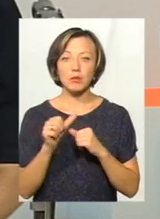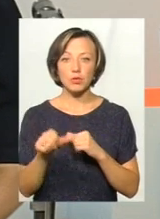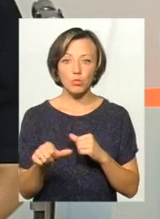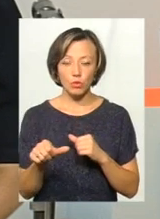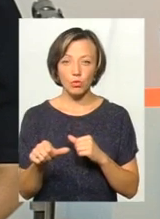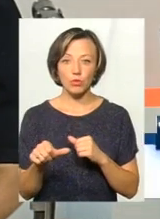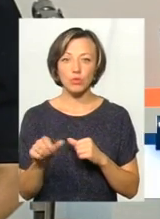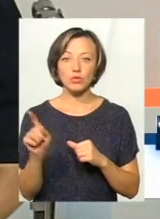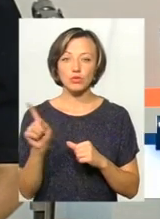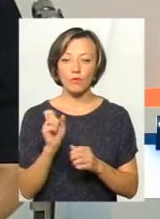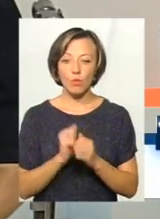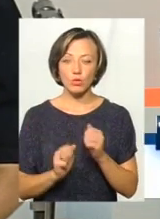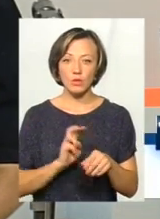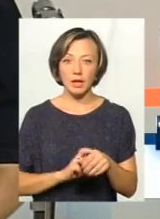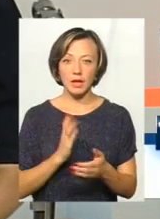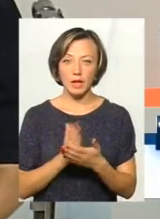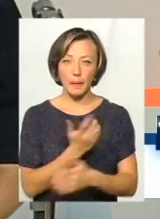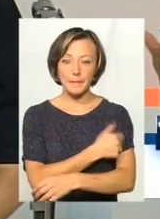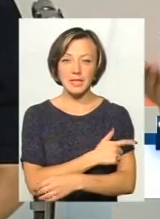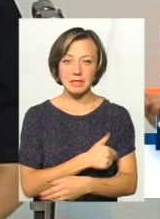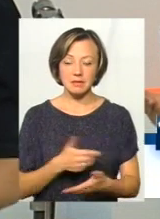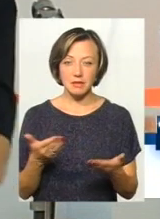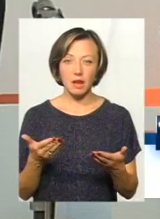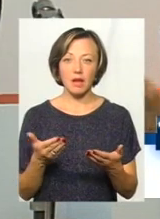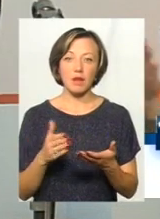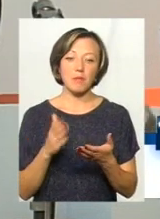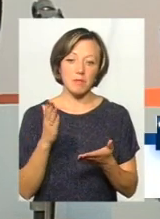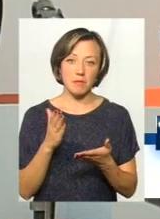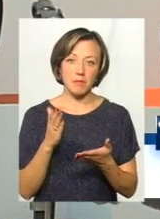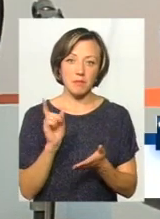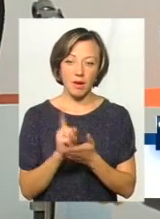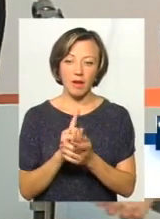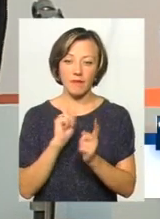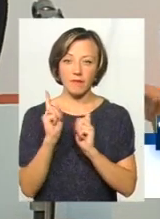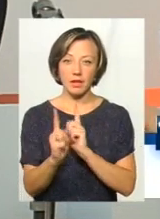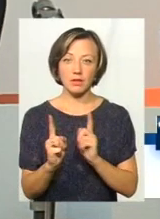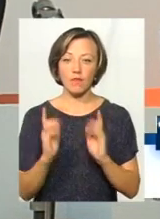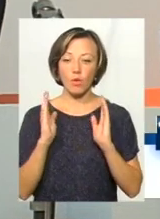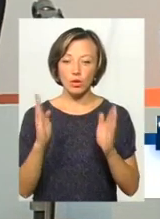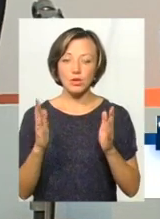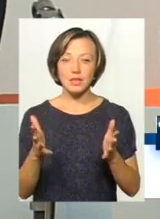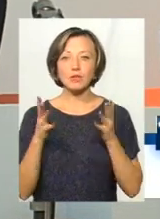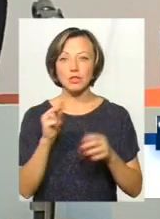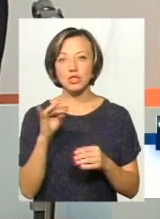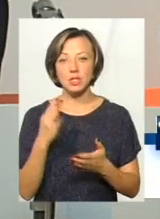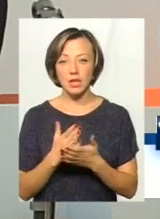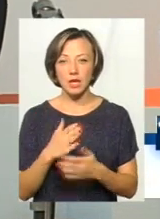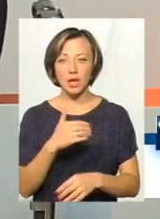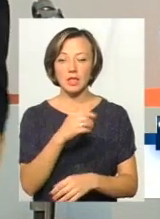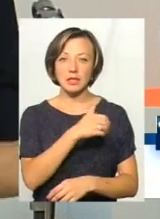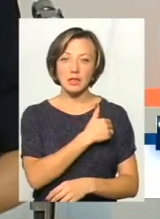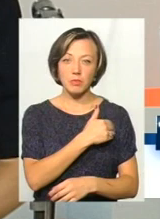що ще в кожному лікарі є медична сестра, яка, в принципі, має вийти в коридор і з'ясувати, чи є люди з